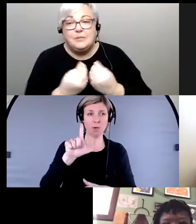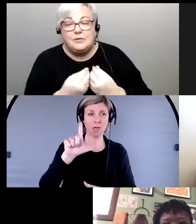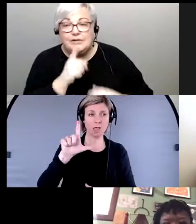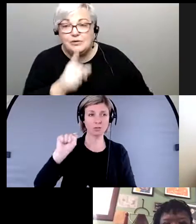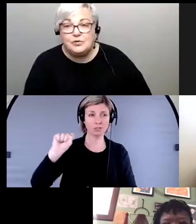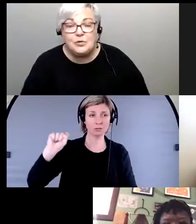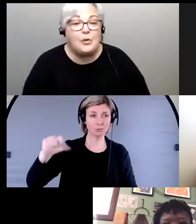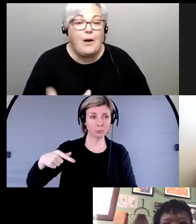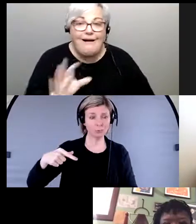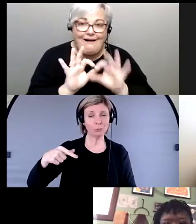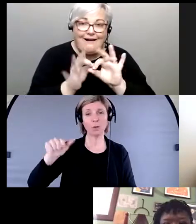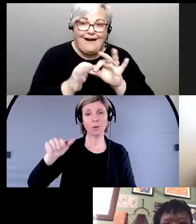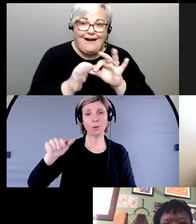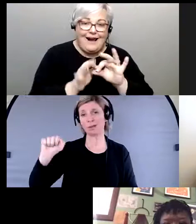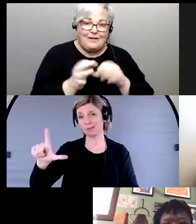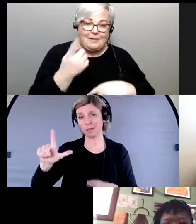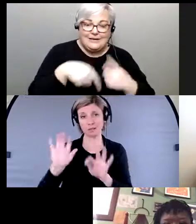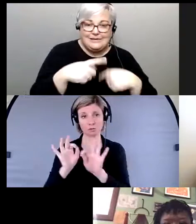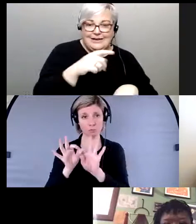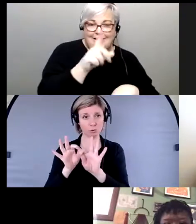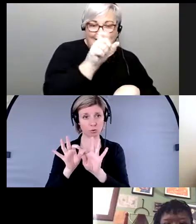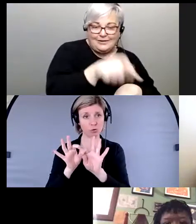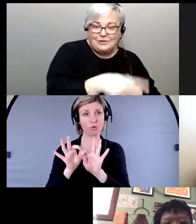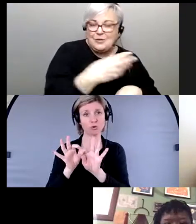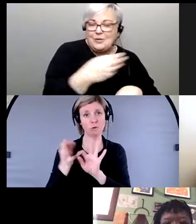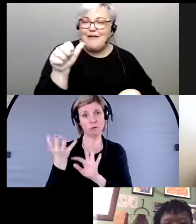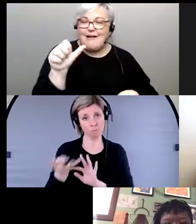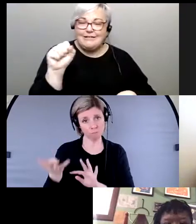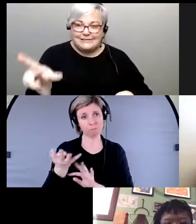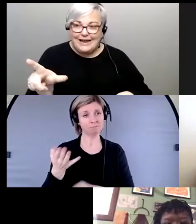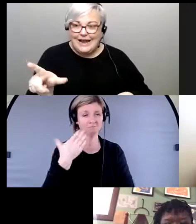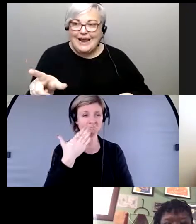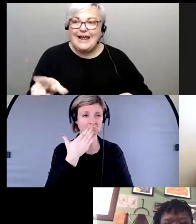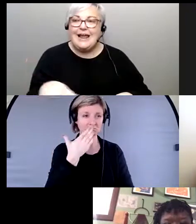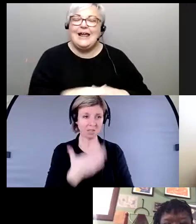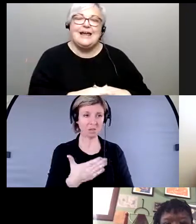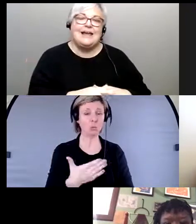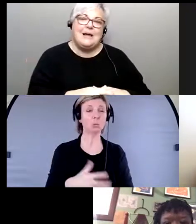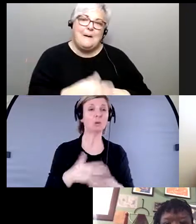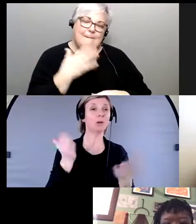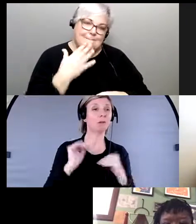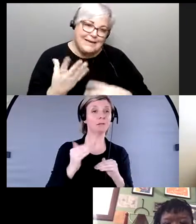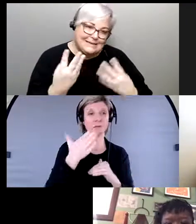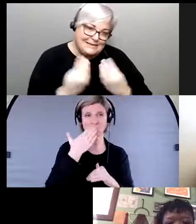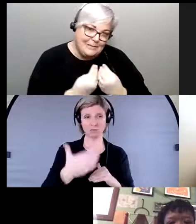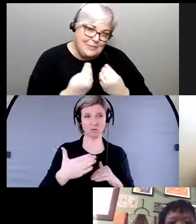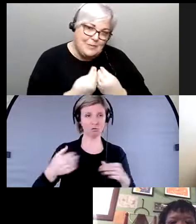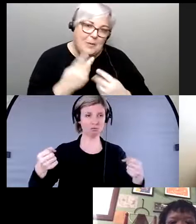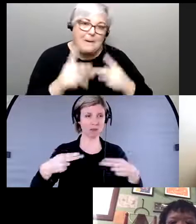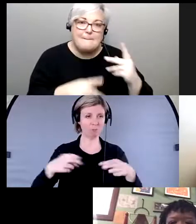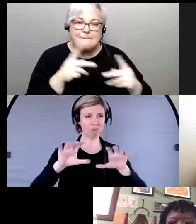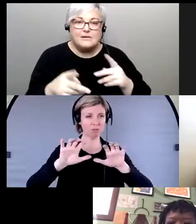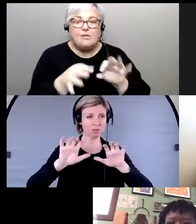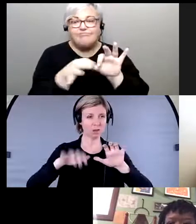à nos interprètes de la langue des signes du Québec et aux interprètes ASL et merci aussi aux personnes qui ont fait le